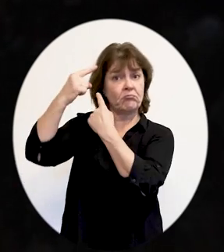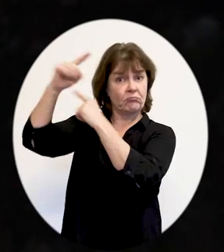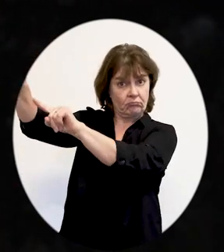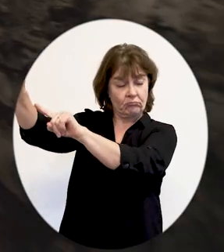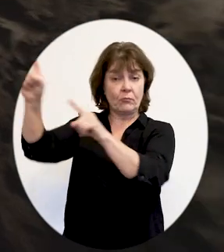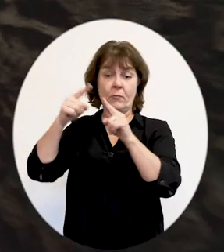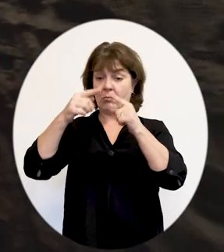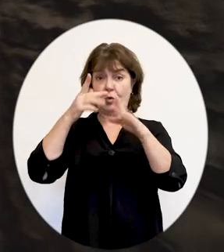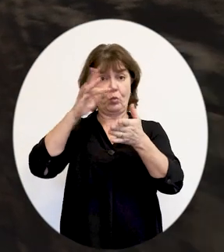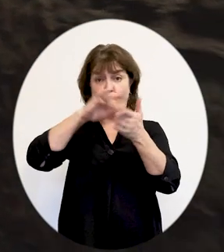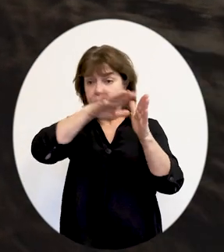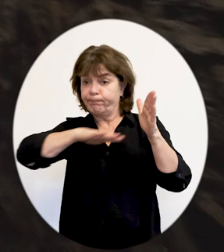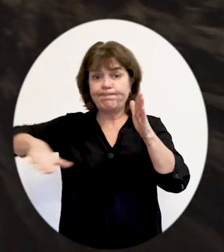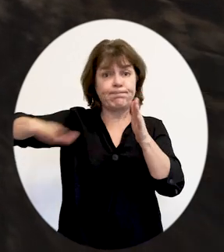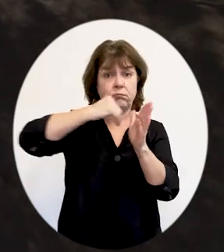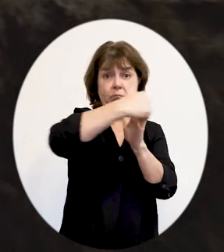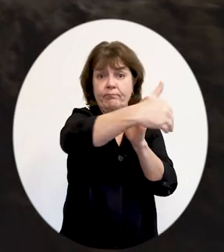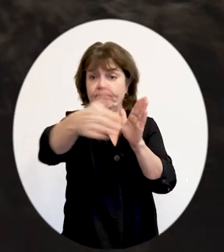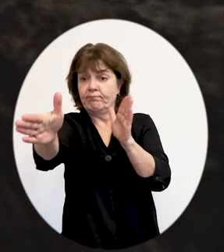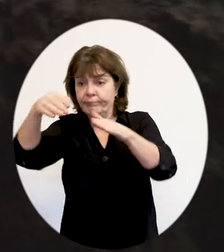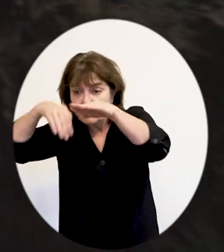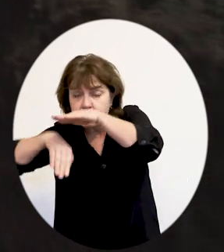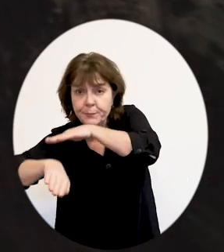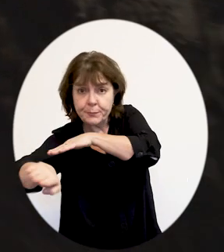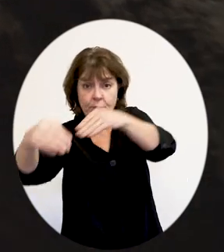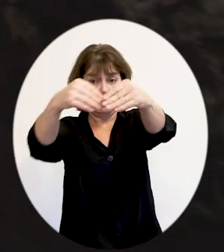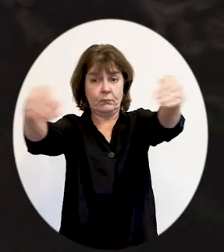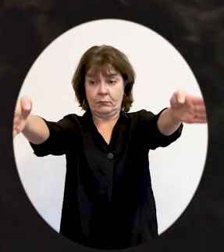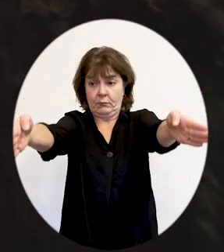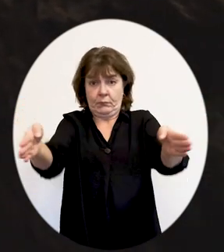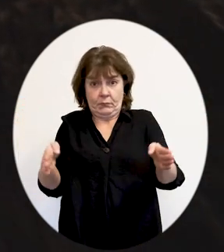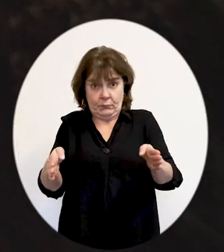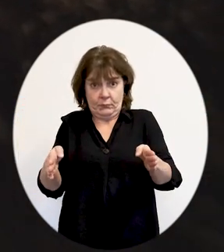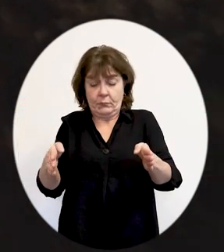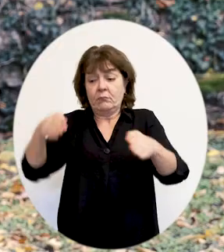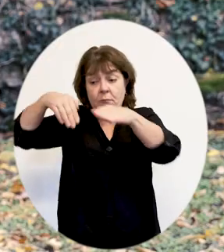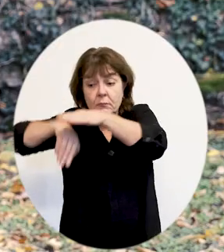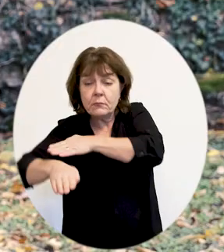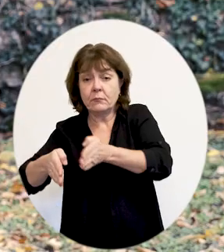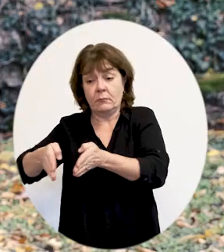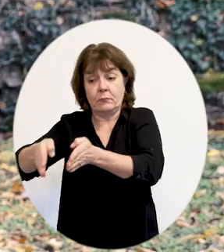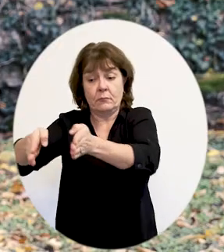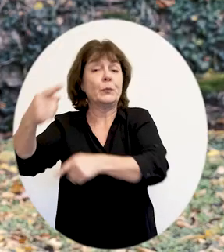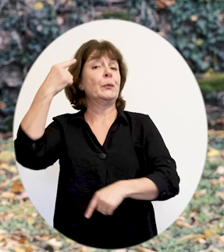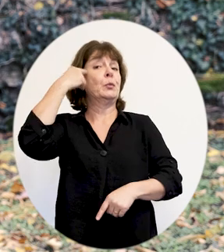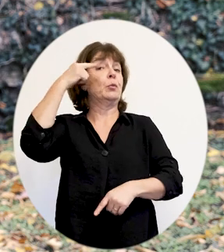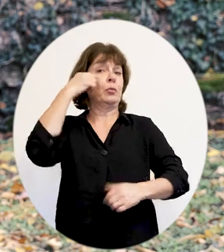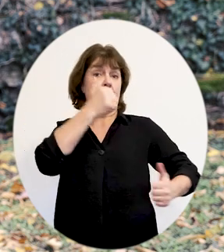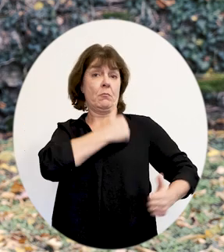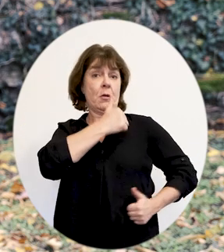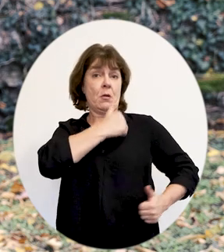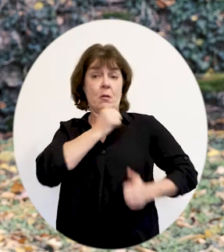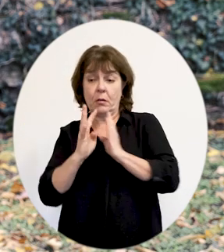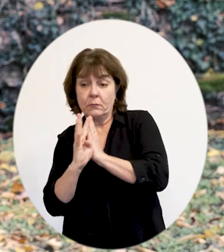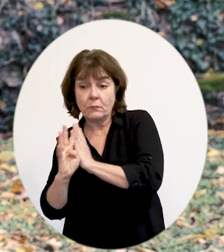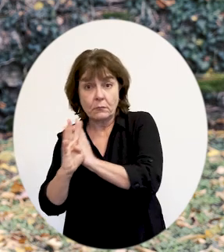qui court sur tout le périmètre, le long des deux faces et des deux flancs. Cette galerie permettait à la garnison de se